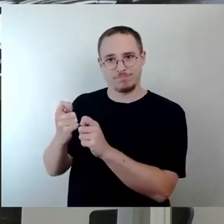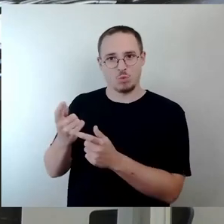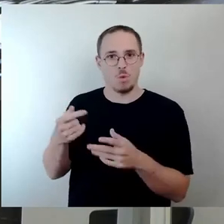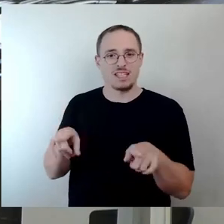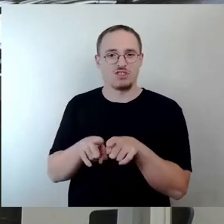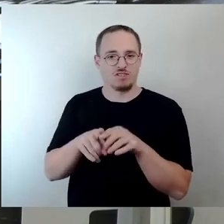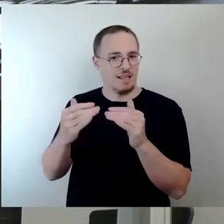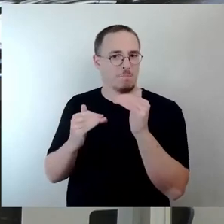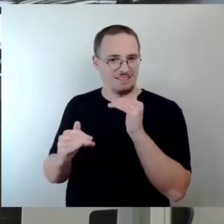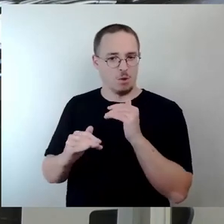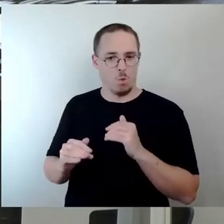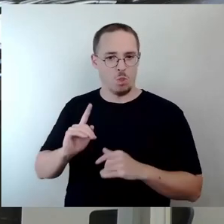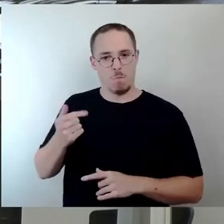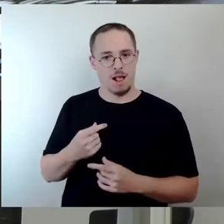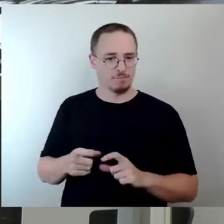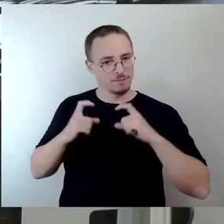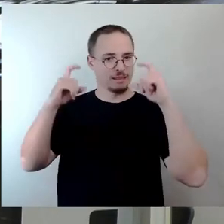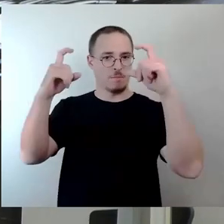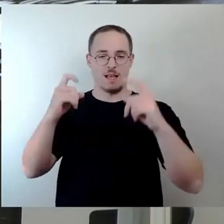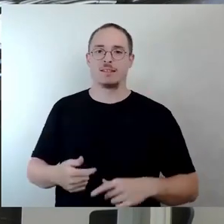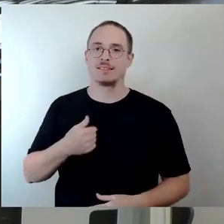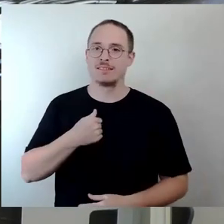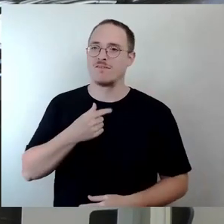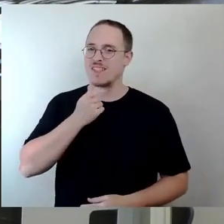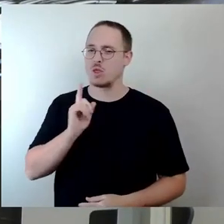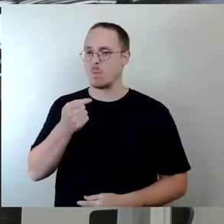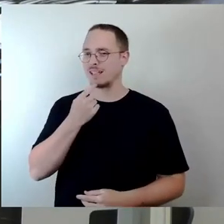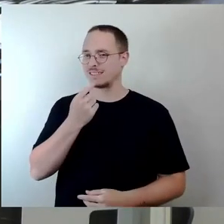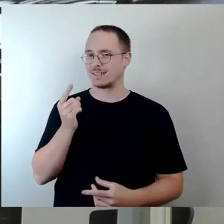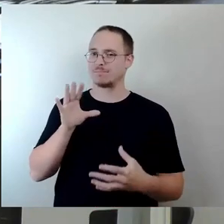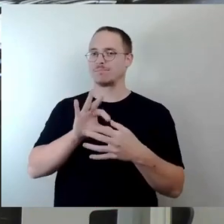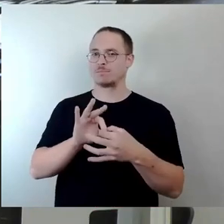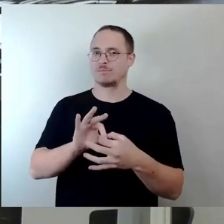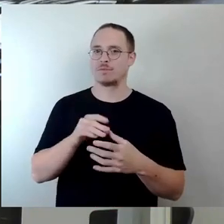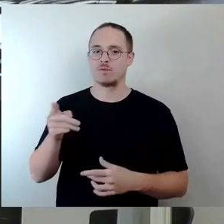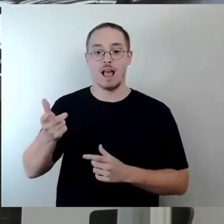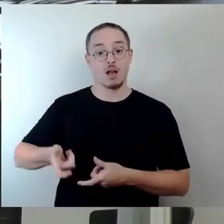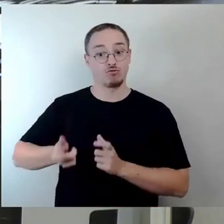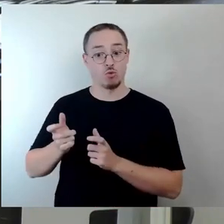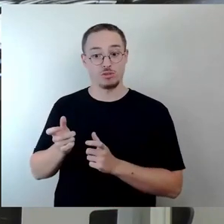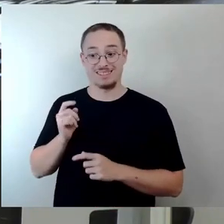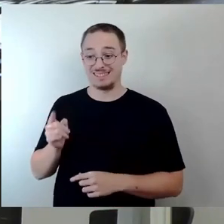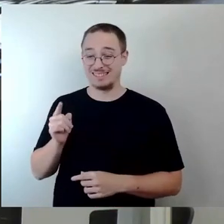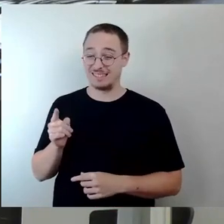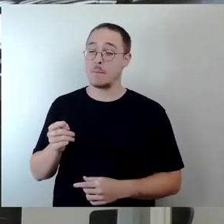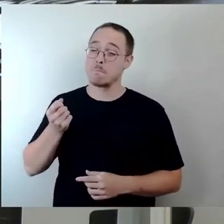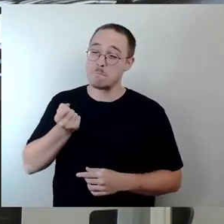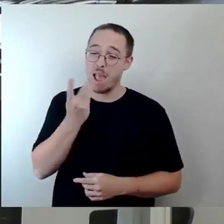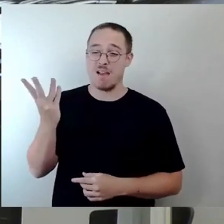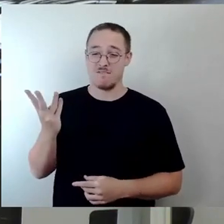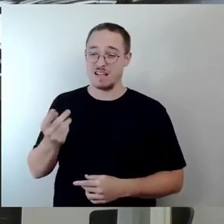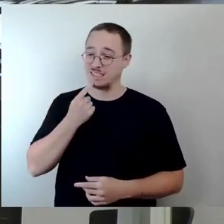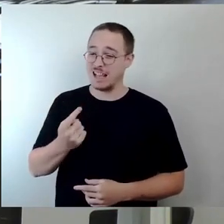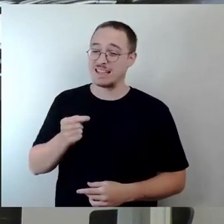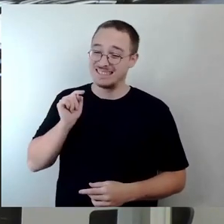Und da muss ich nochmal festhalten, dass im Ausschuss ausdrücklich mehrfach wiederholt betont wurde,